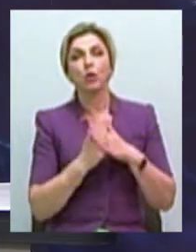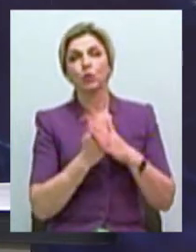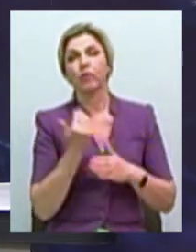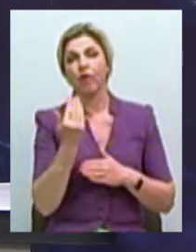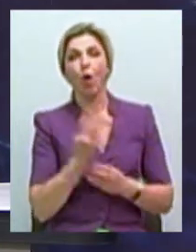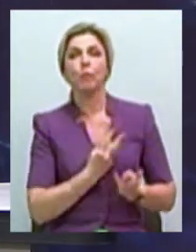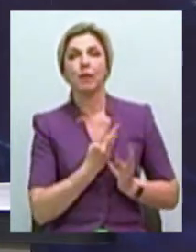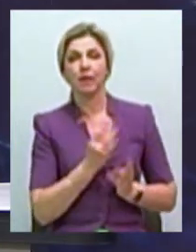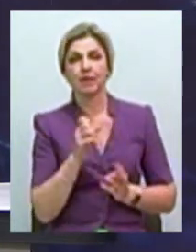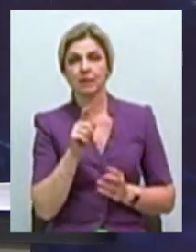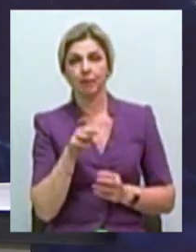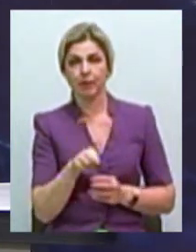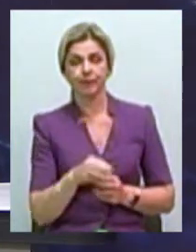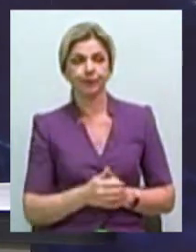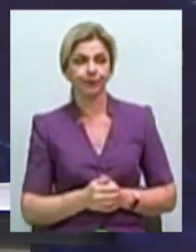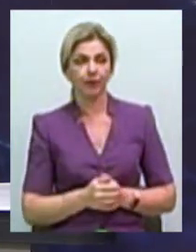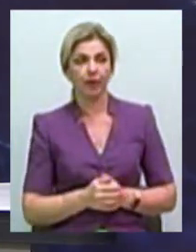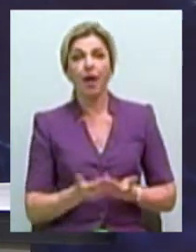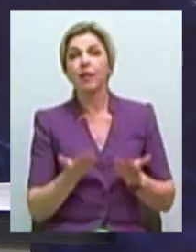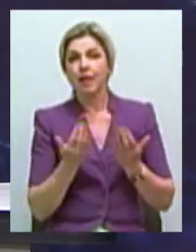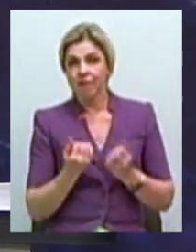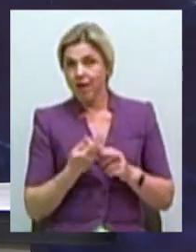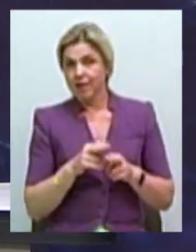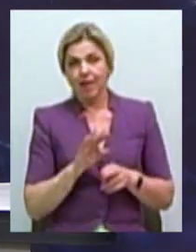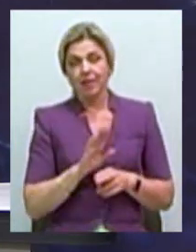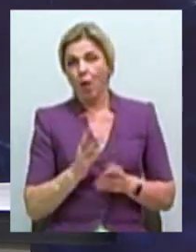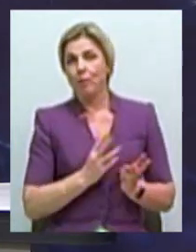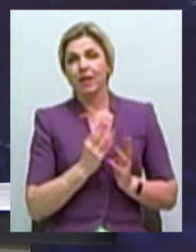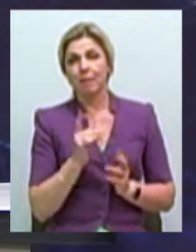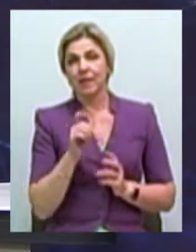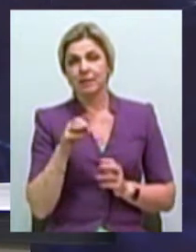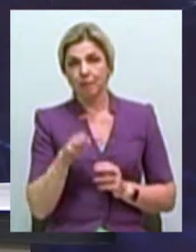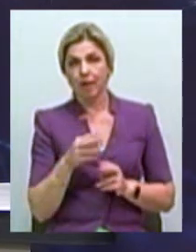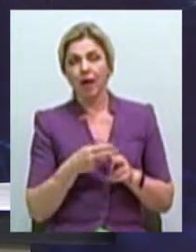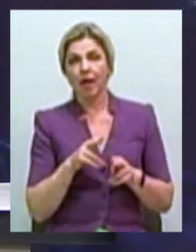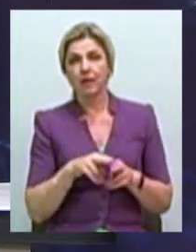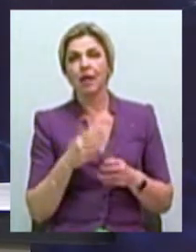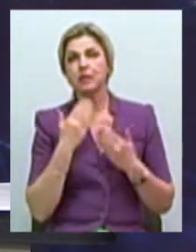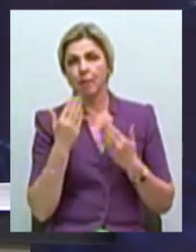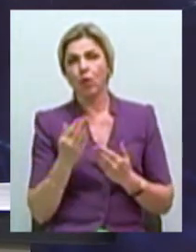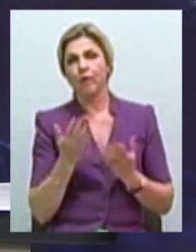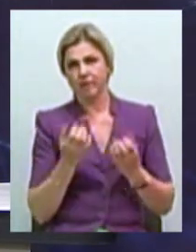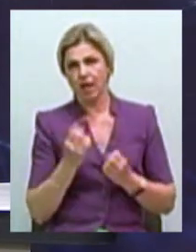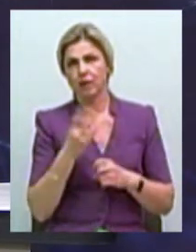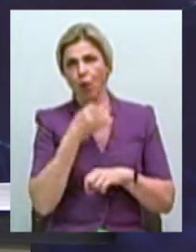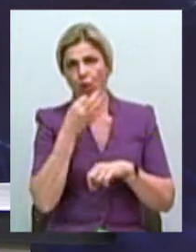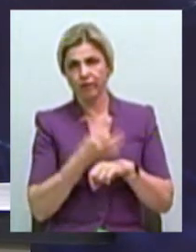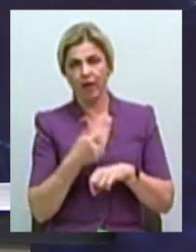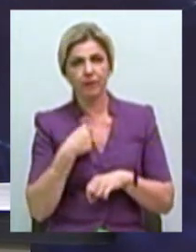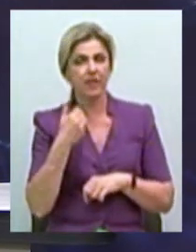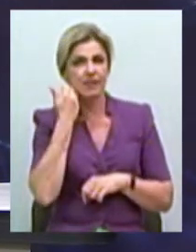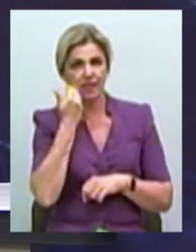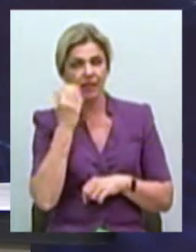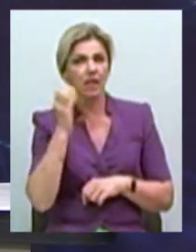оптимізм? Давайте почнемо з того, що це не оптимізм, а все-таки запрос, в першу чергу, на відповідність. Знаєте, мені стыдно слушати